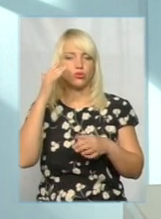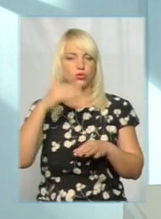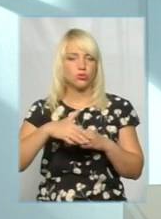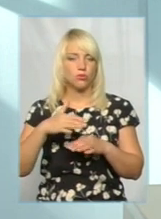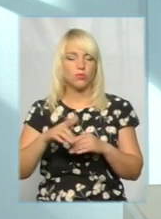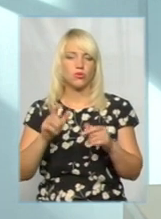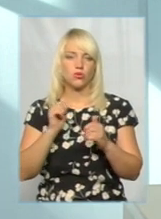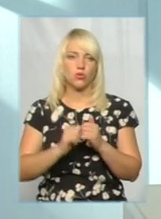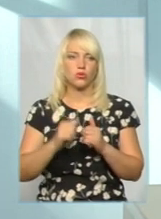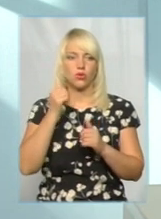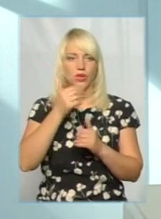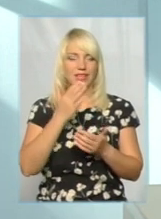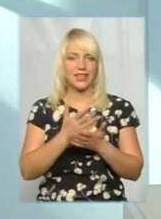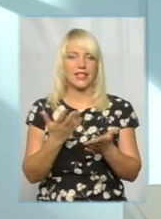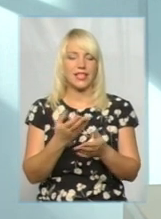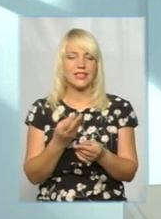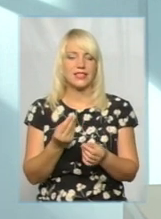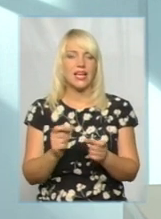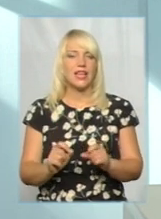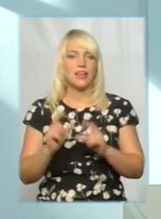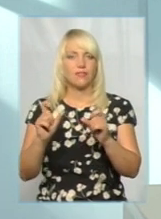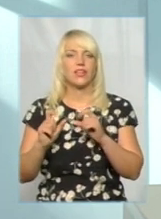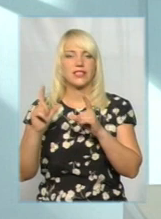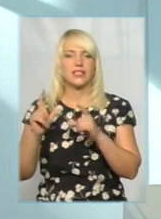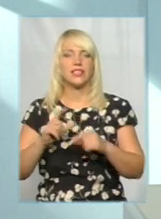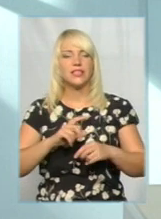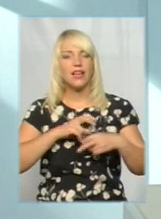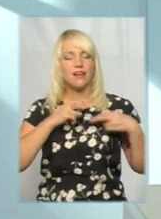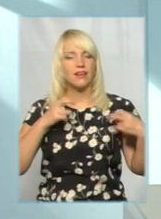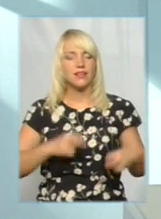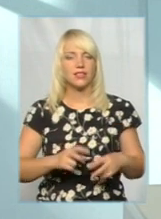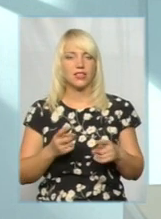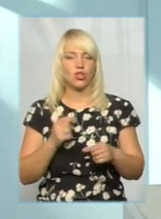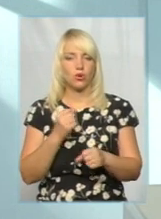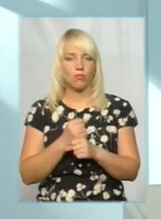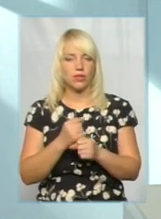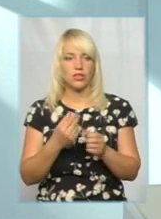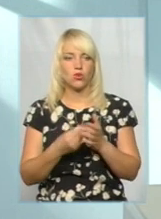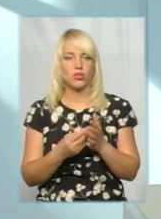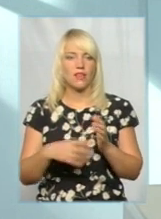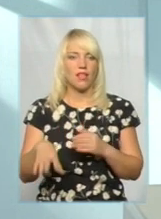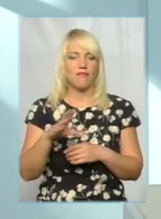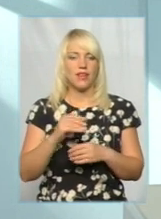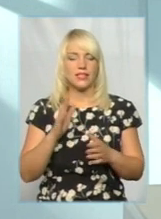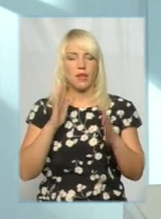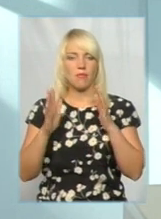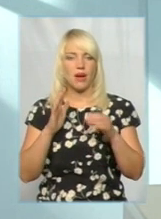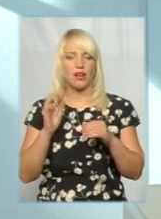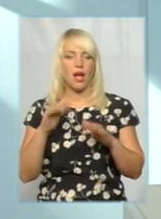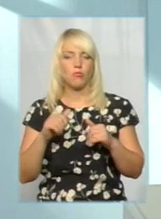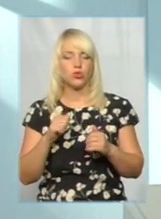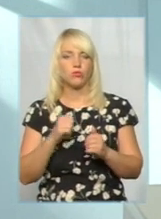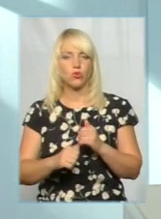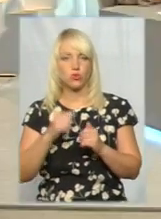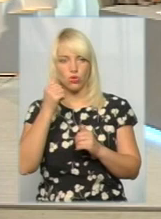якісь інфляційні ризики. І, відповідно, робити кошторис на весь парк, а потім його кожного року